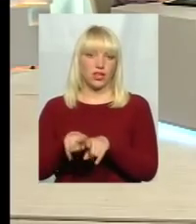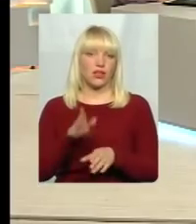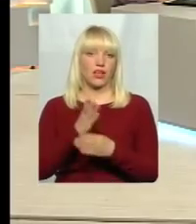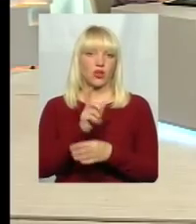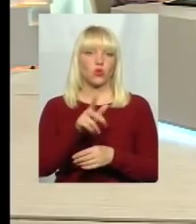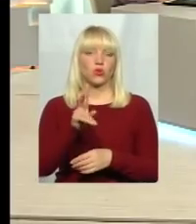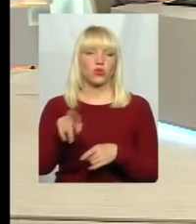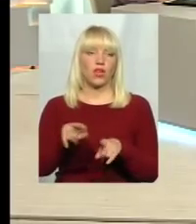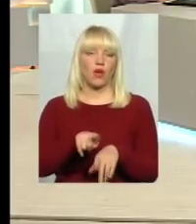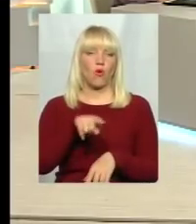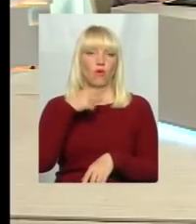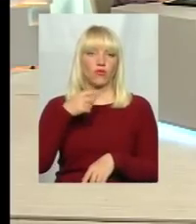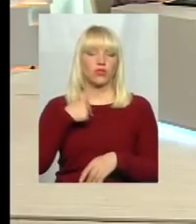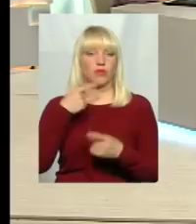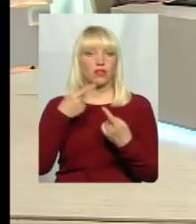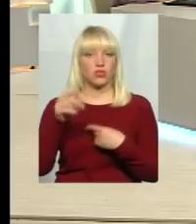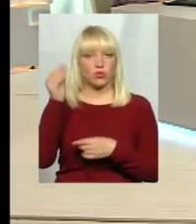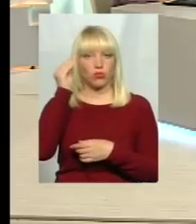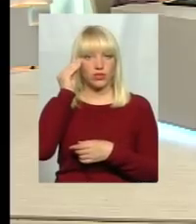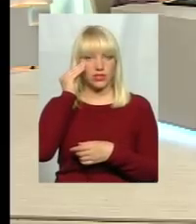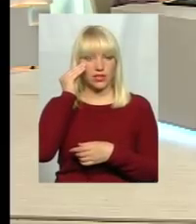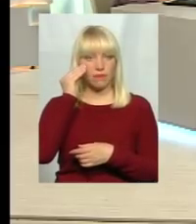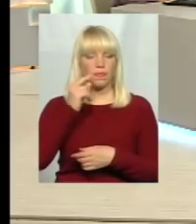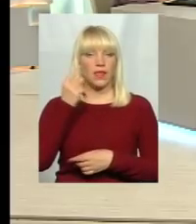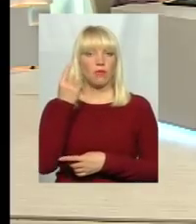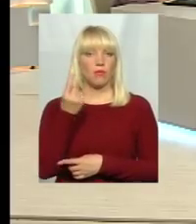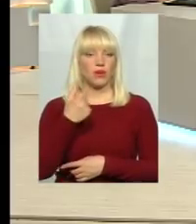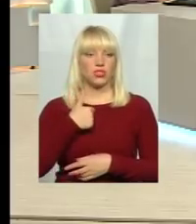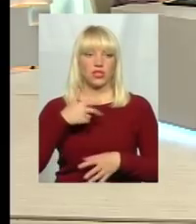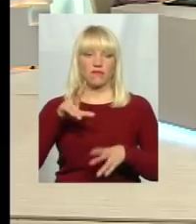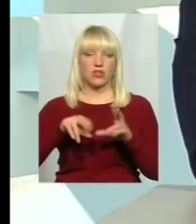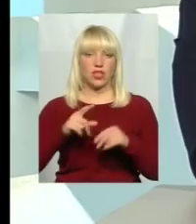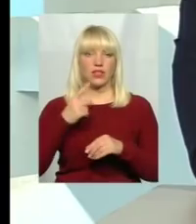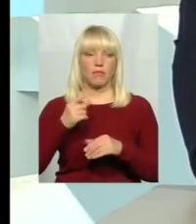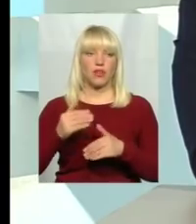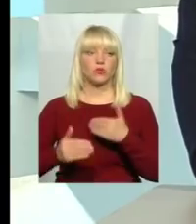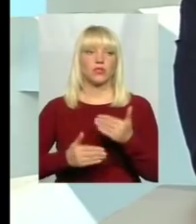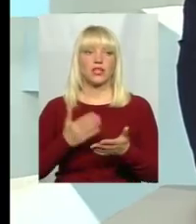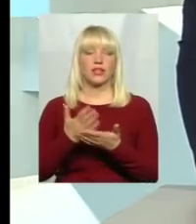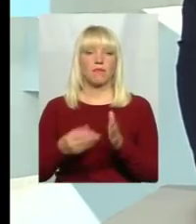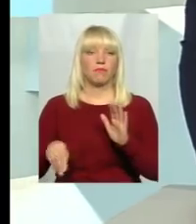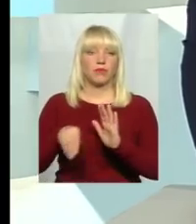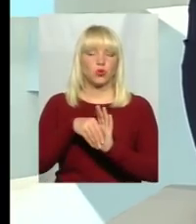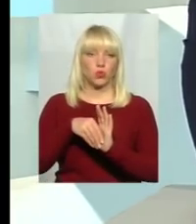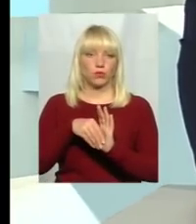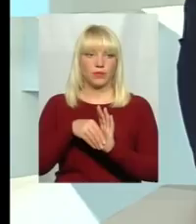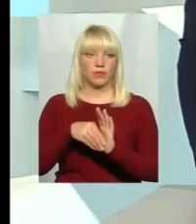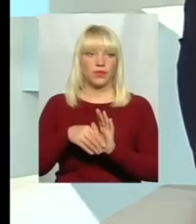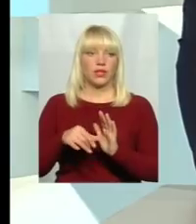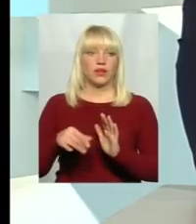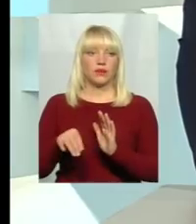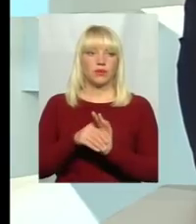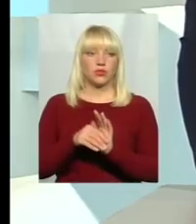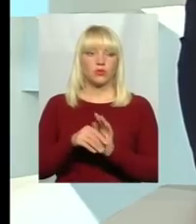Я трошки маю іншу позицію, да? По-перше, я рахую на першому етапі, це пройшов такий підкуп критий. Я